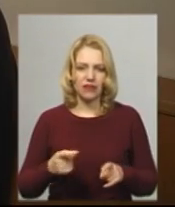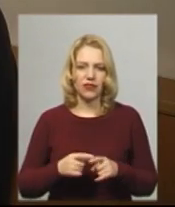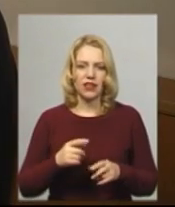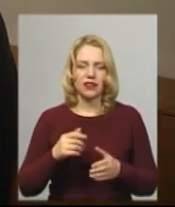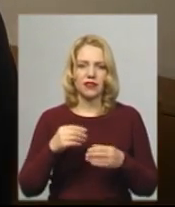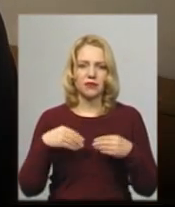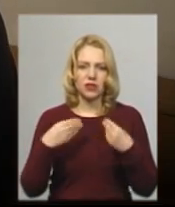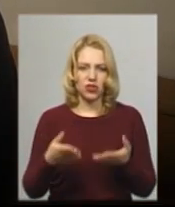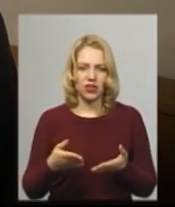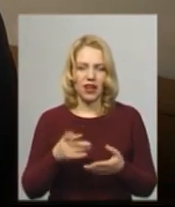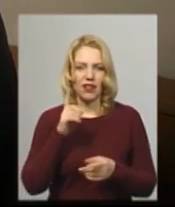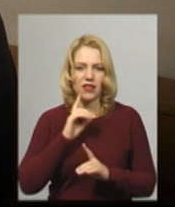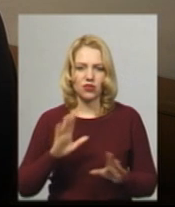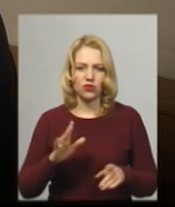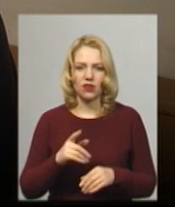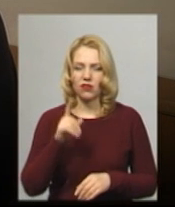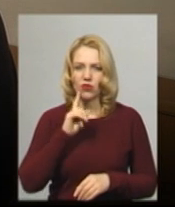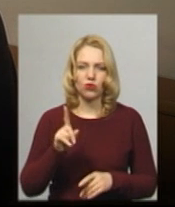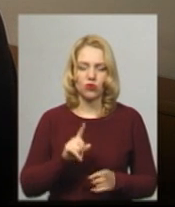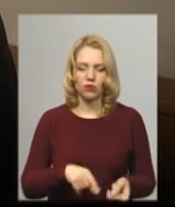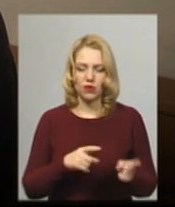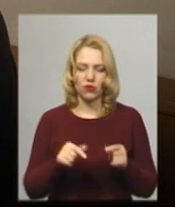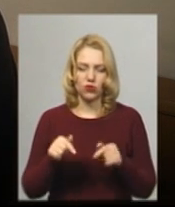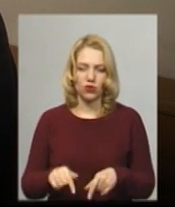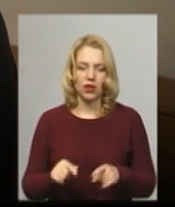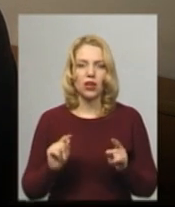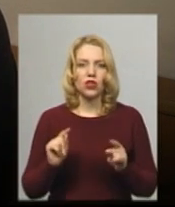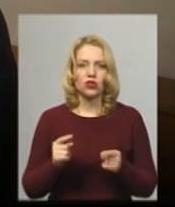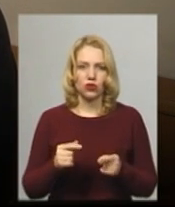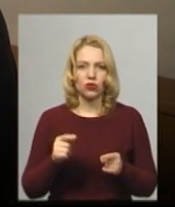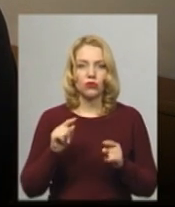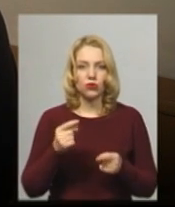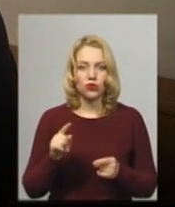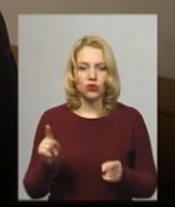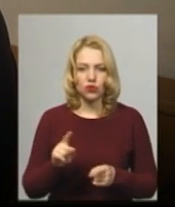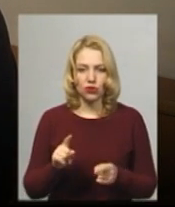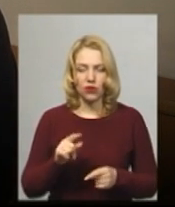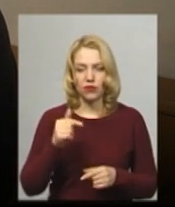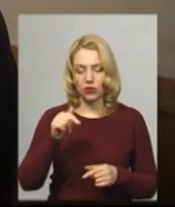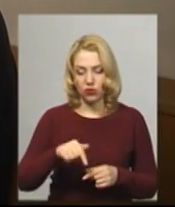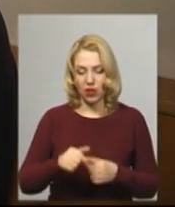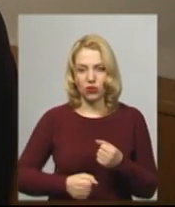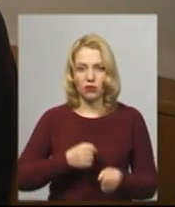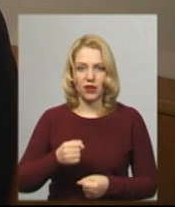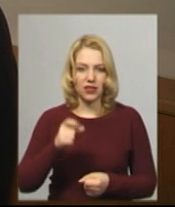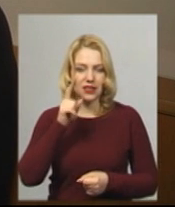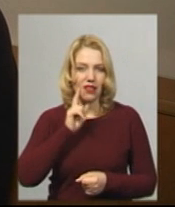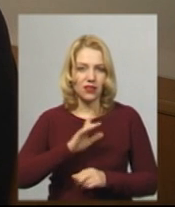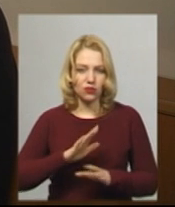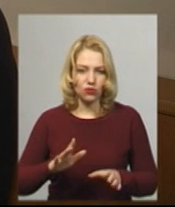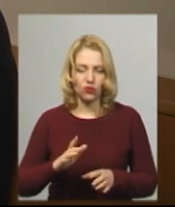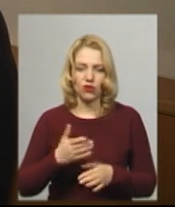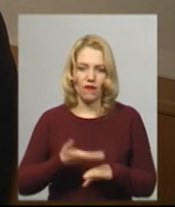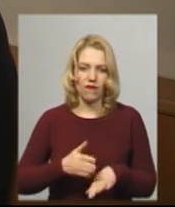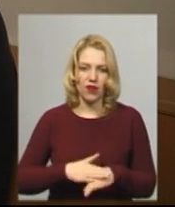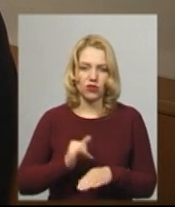Дуже неудобно, що лікарів сюди переводять, тому що добратися дуже важко. Далеко і